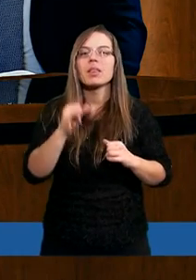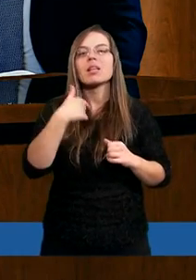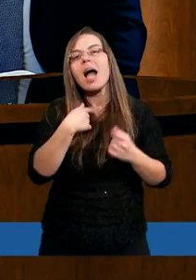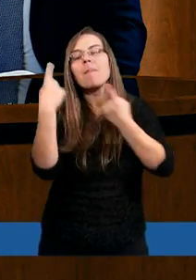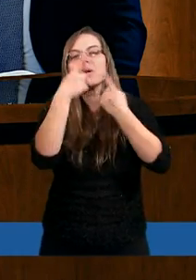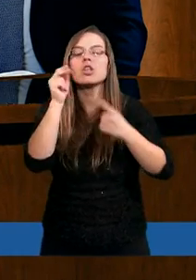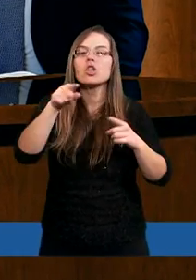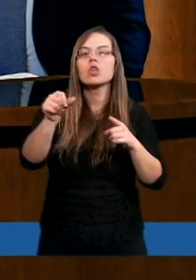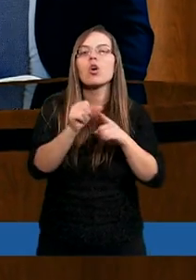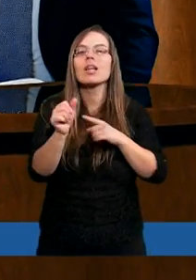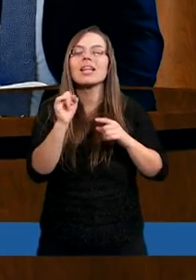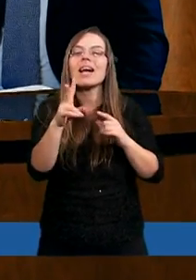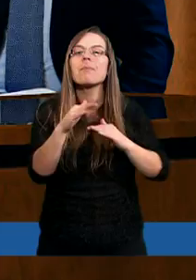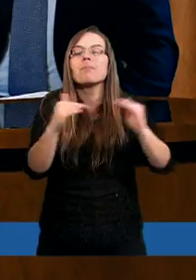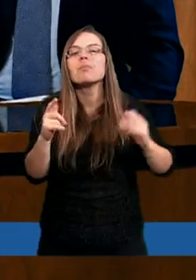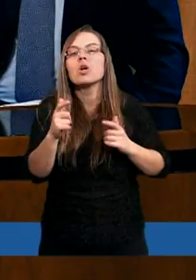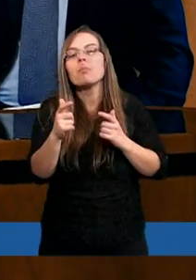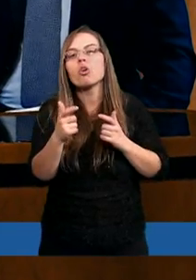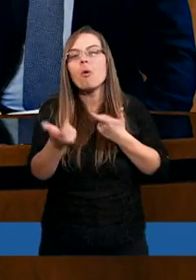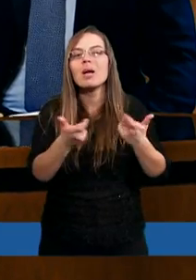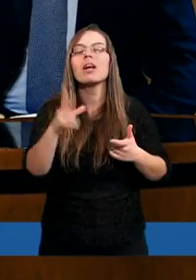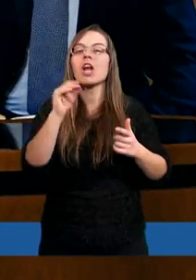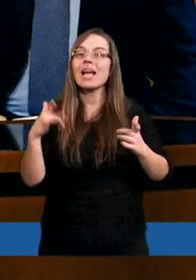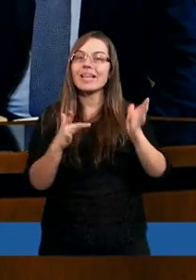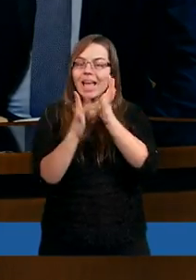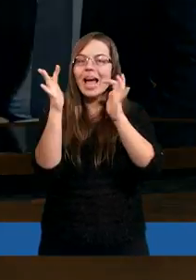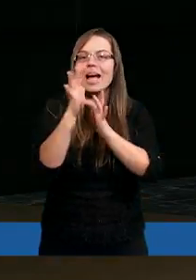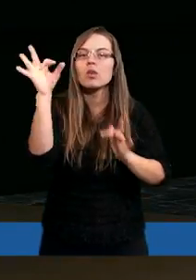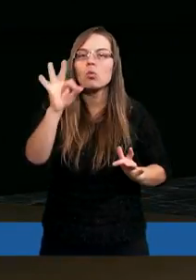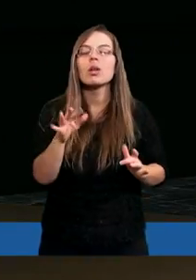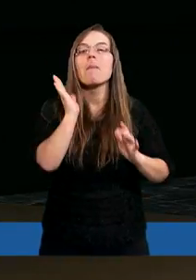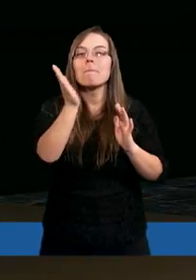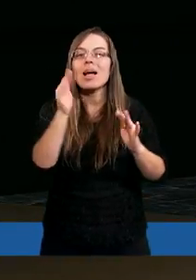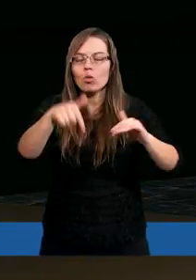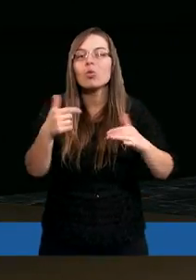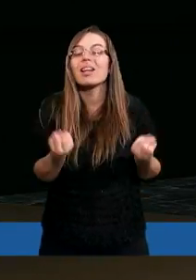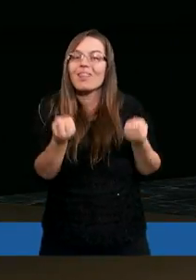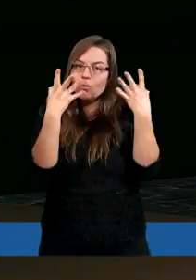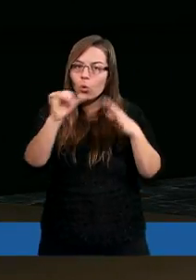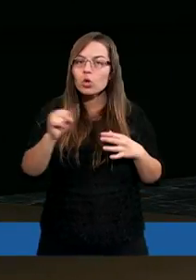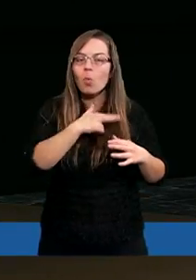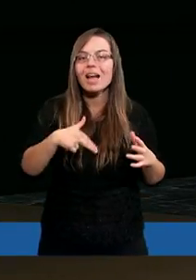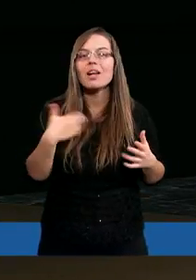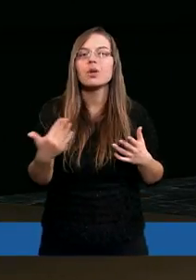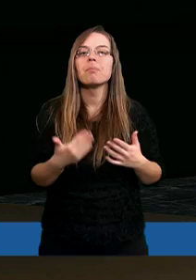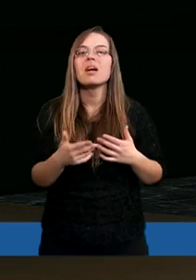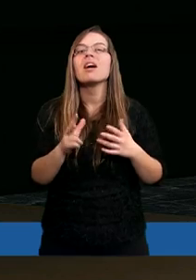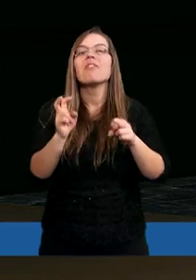Piękną myśl, którą podaje tutaj apostoł Jan jest właśnie to, że Pan Jezus, będąc Bogiem, będąc Stwórcą,